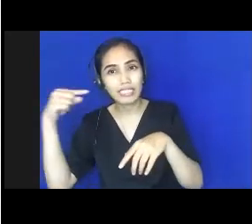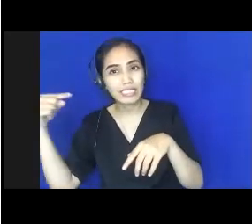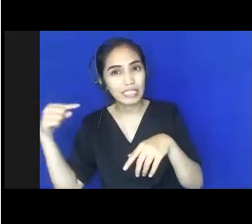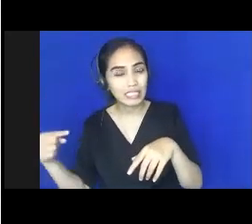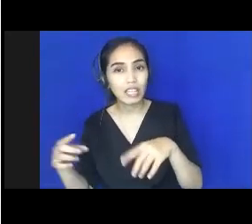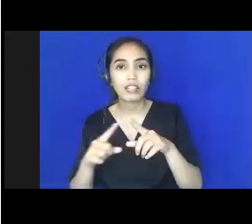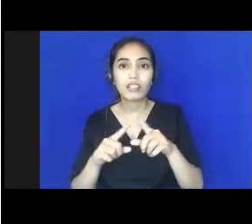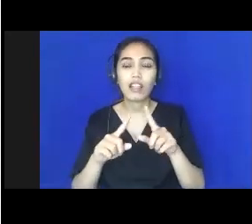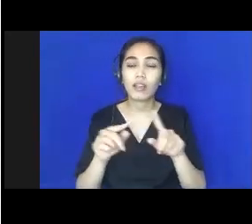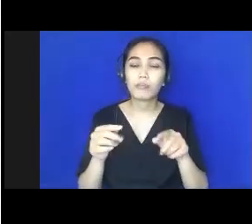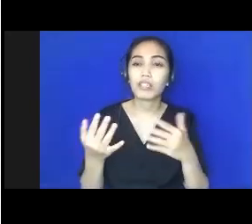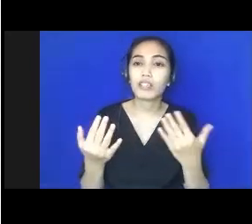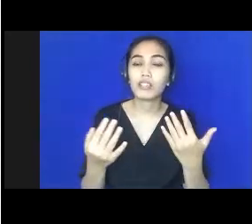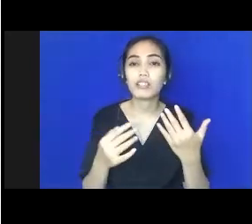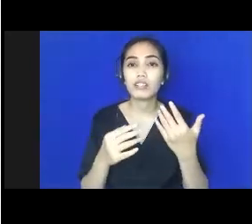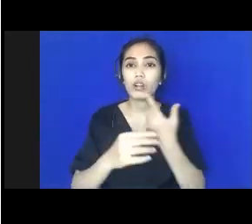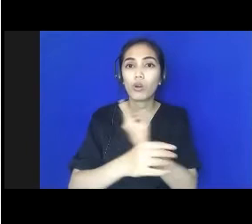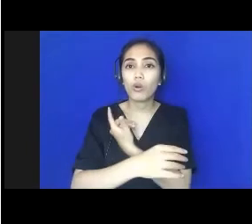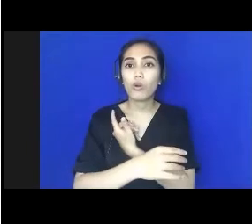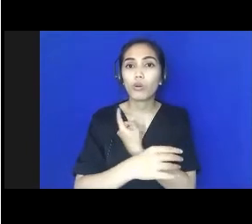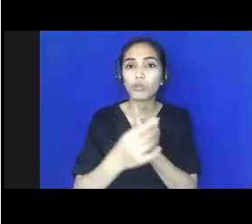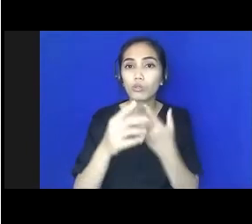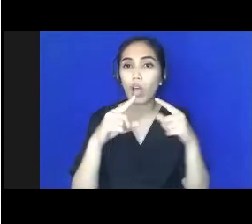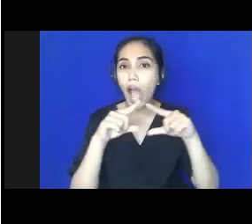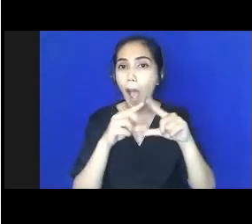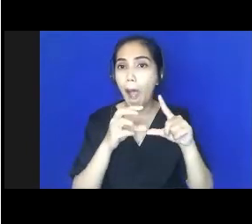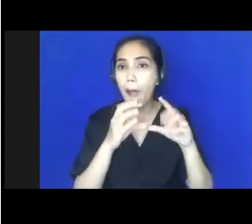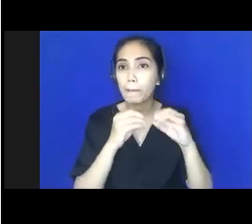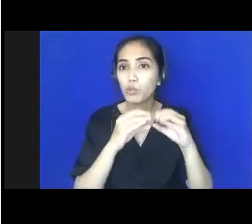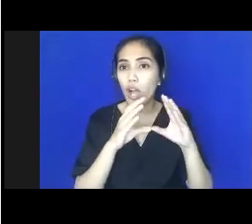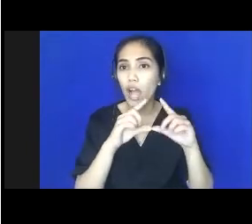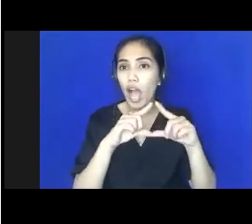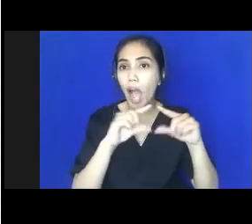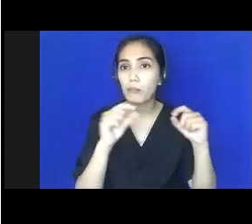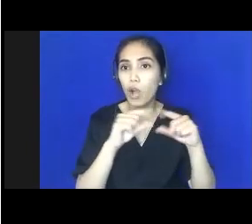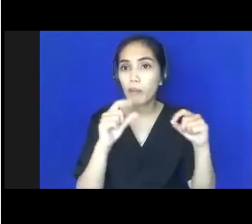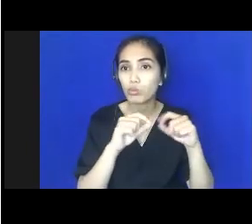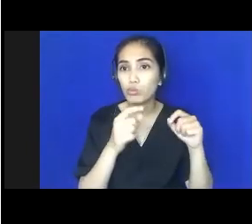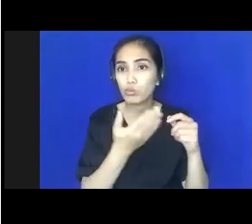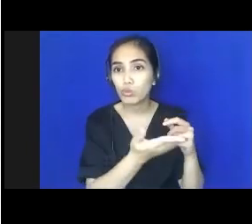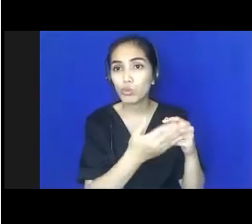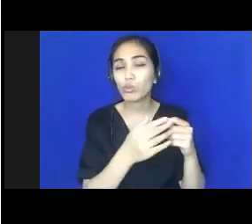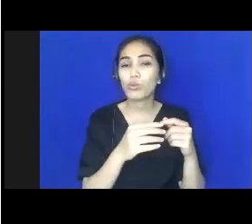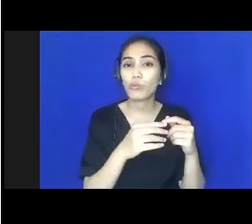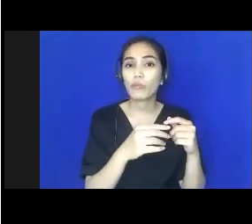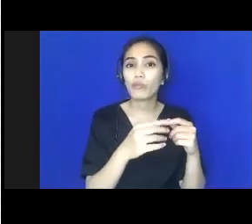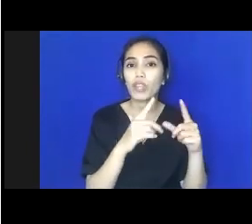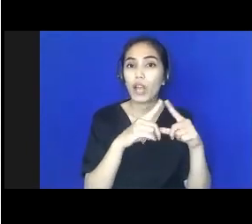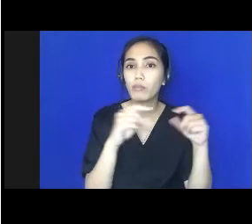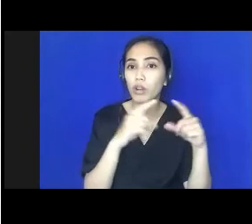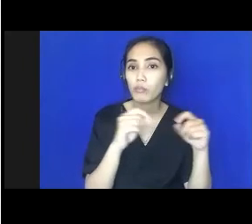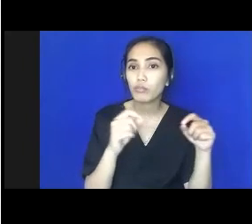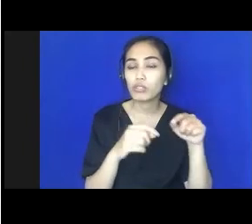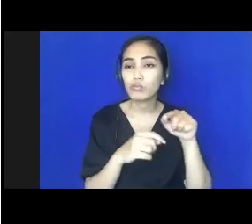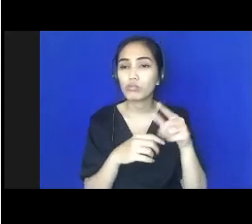warna yang abu-abu itu adalah siswa yang memiliki kemampuan di bawah